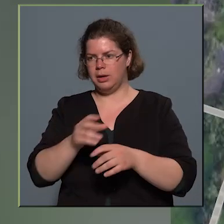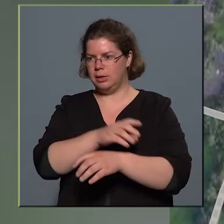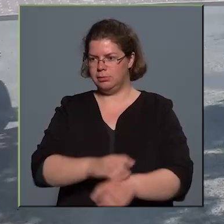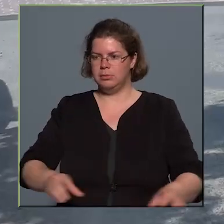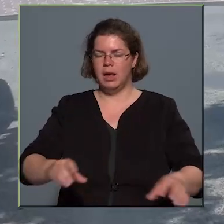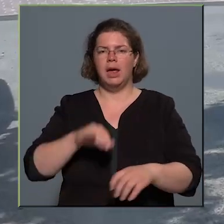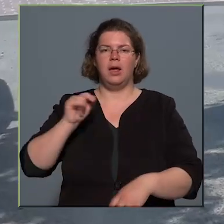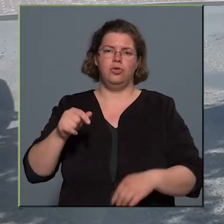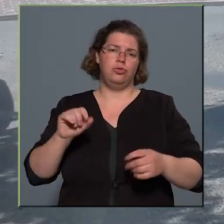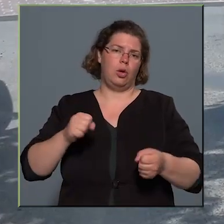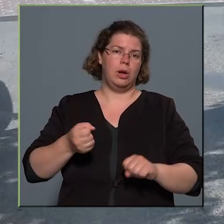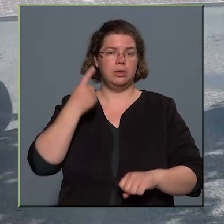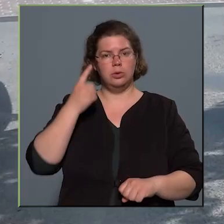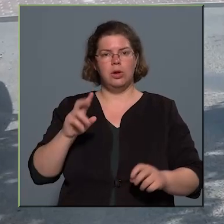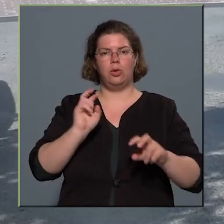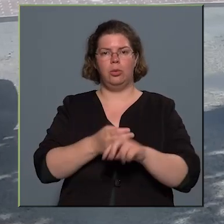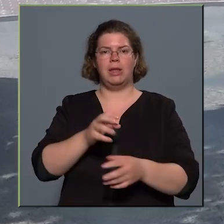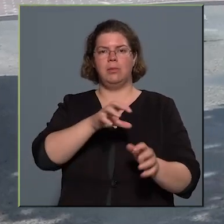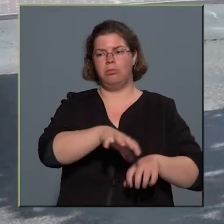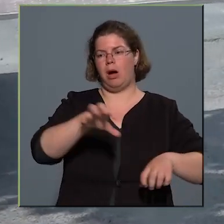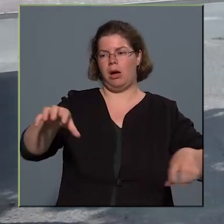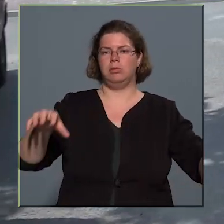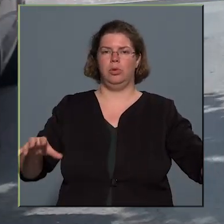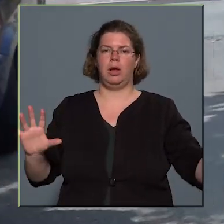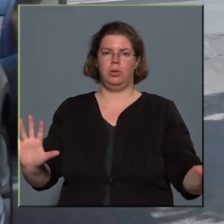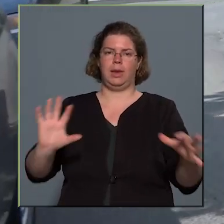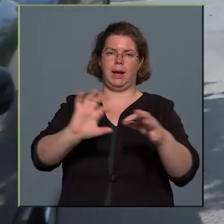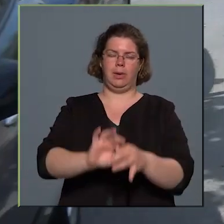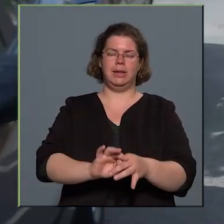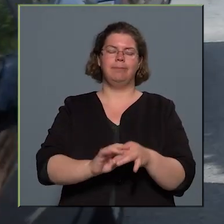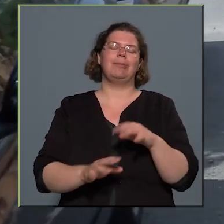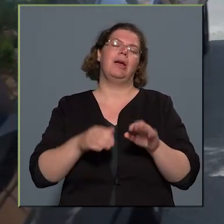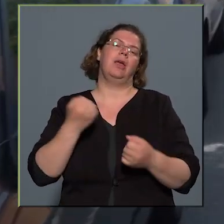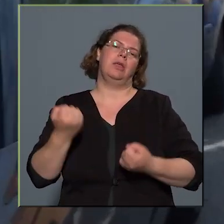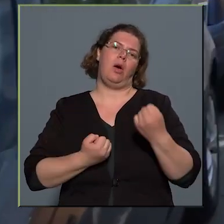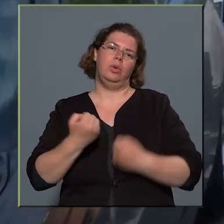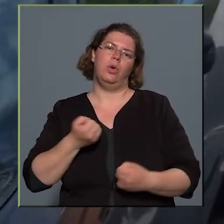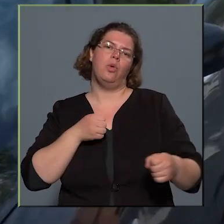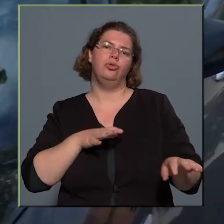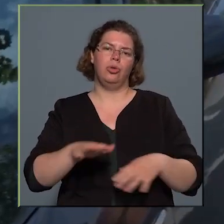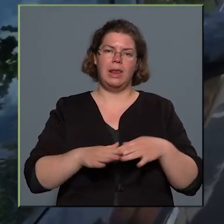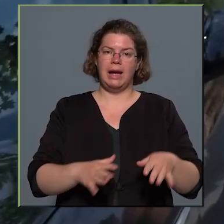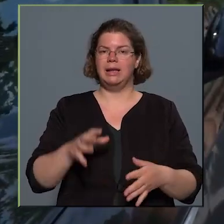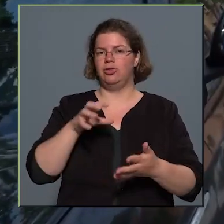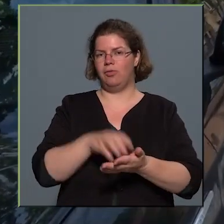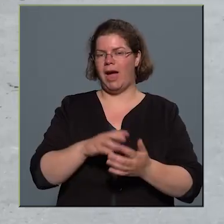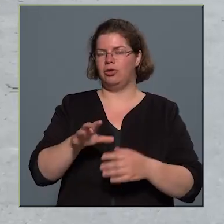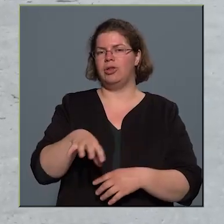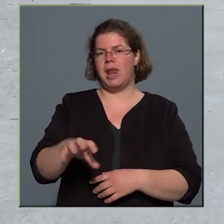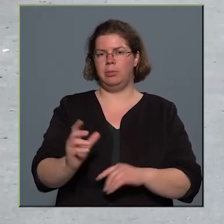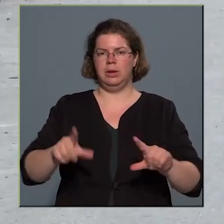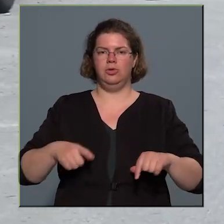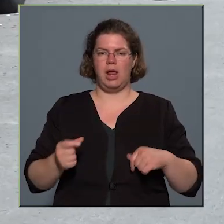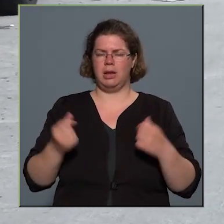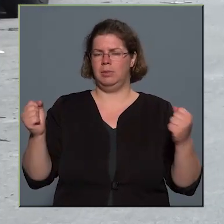össze tudja kötni a Kőbányai parkokat. Az autós közlekedés érként nagyon fontos egy város, vagy egy település életében, hiszen rengetegen